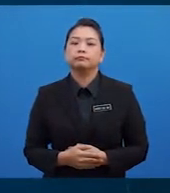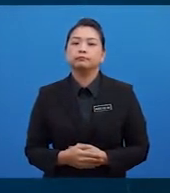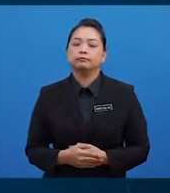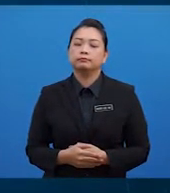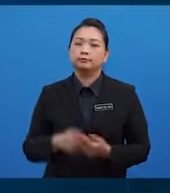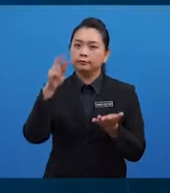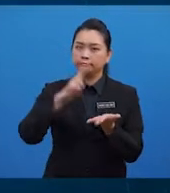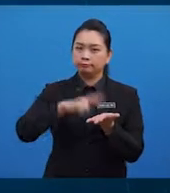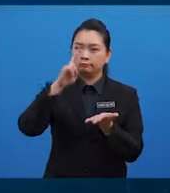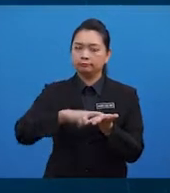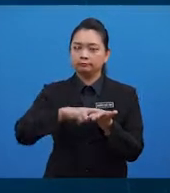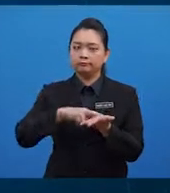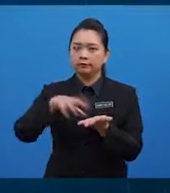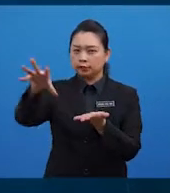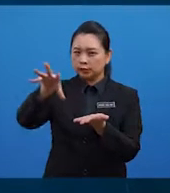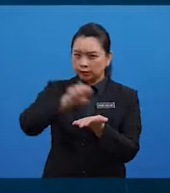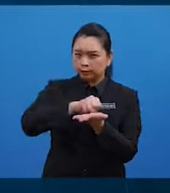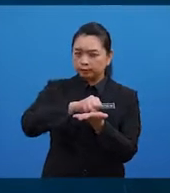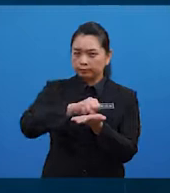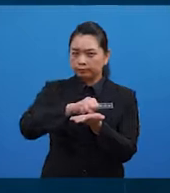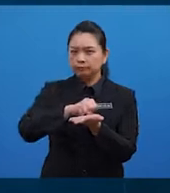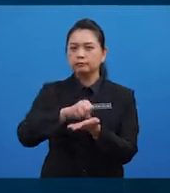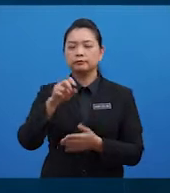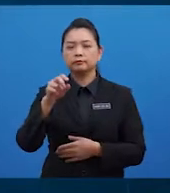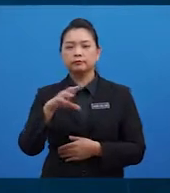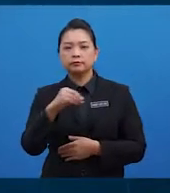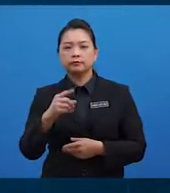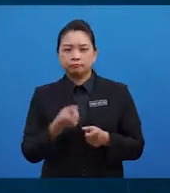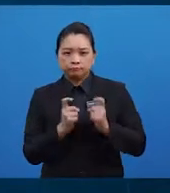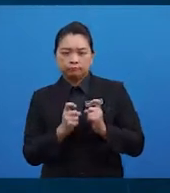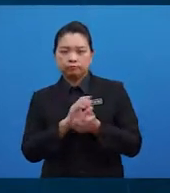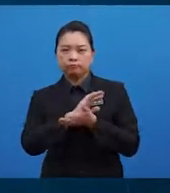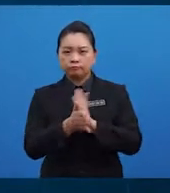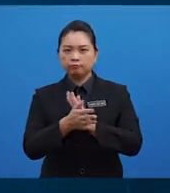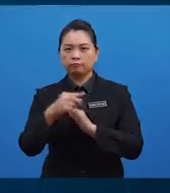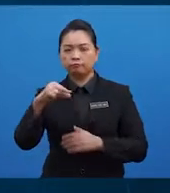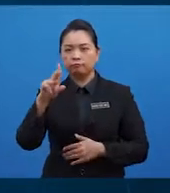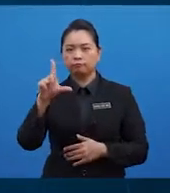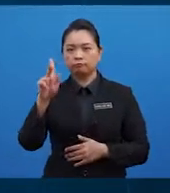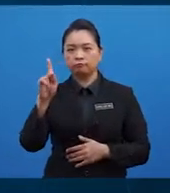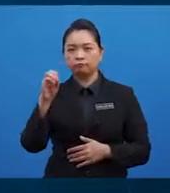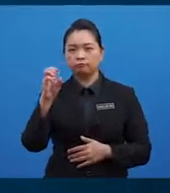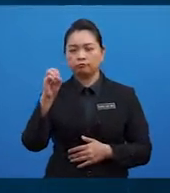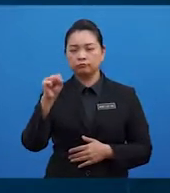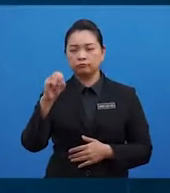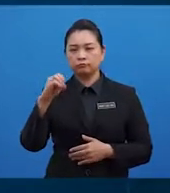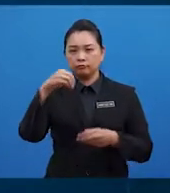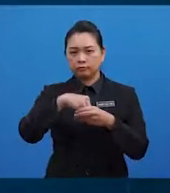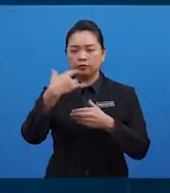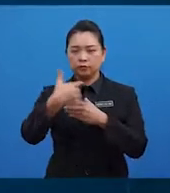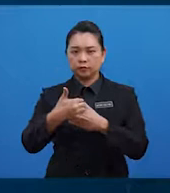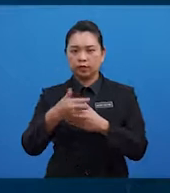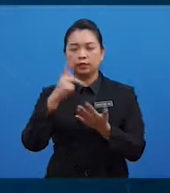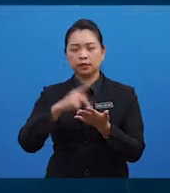penyerapan karbohidrat dan kepantasan menjadi glukosa dalam darah dikira